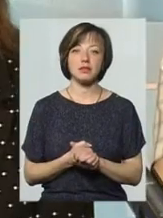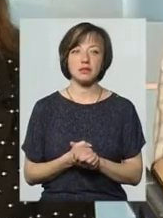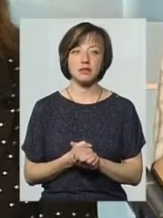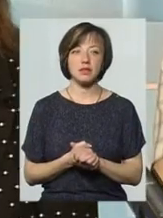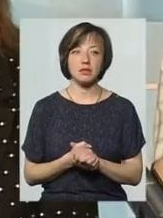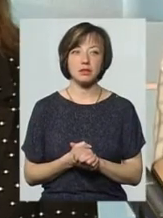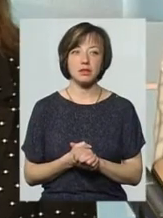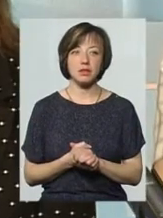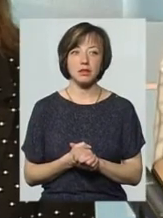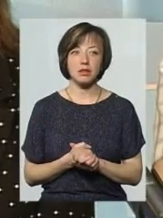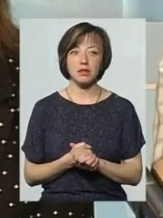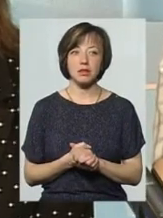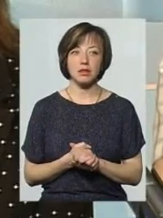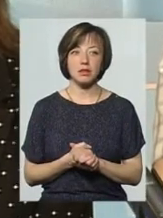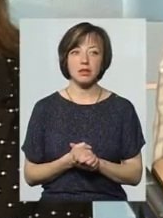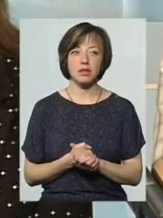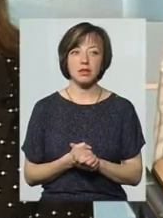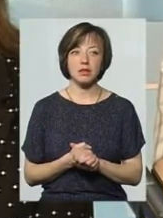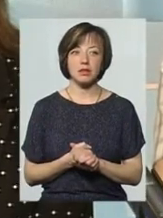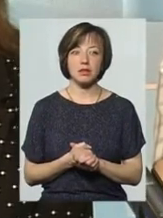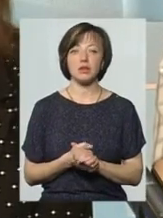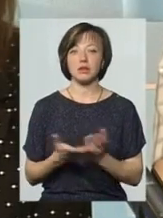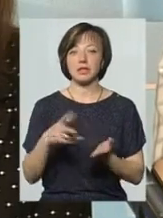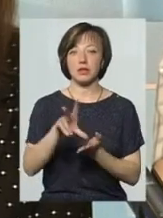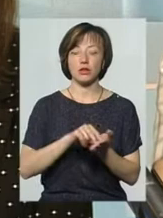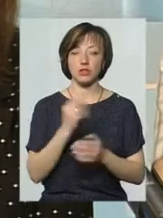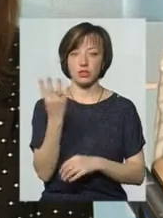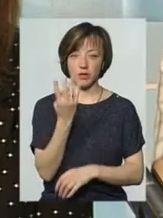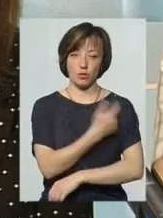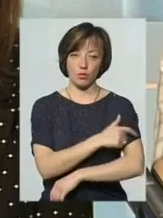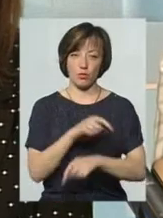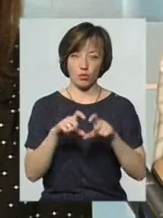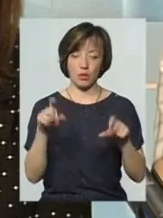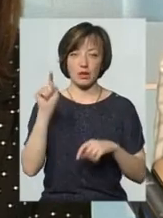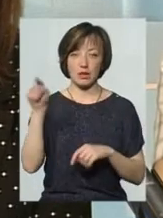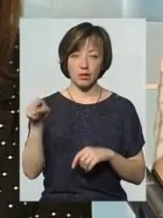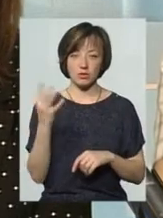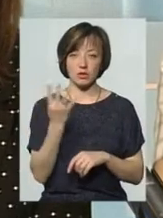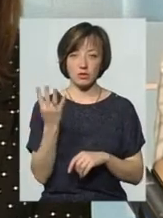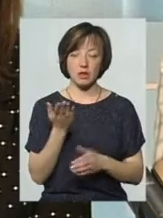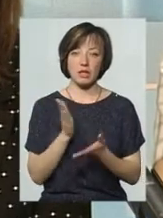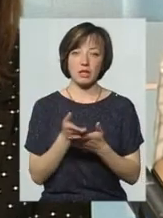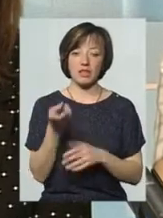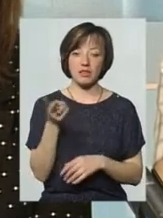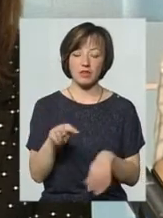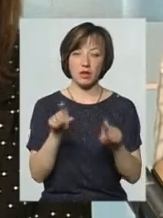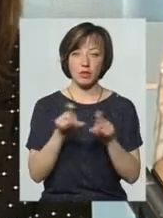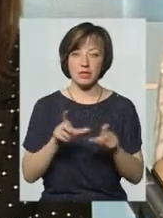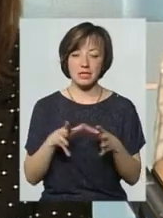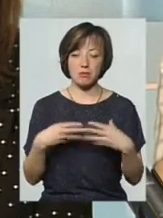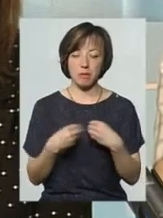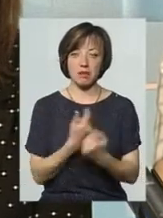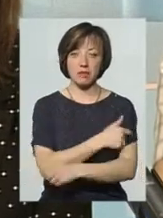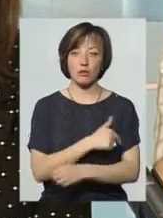дивіться, ми взяли за зразок четверту поліклініку. В четвертій поліклініці є дві амбулаторії сімейної